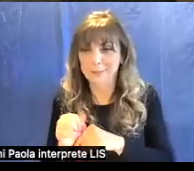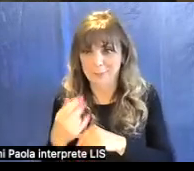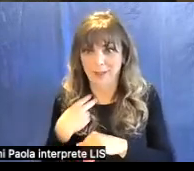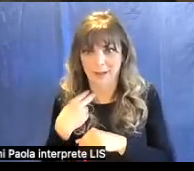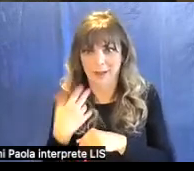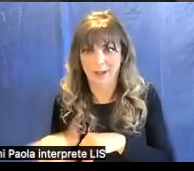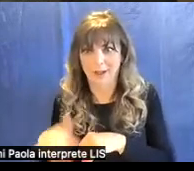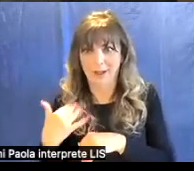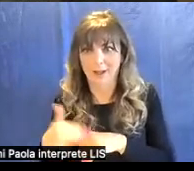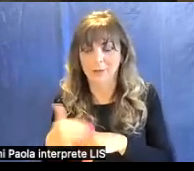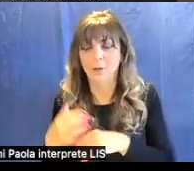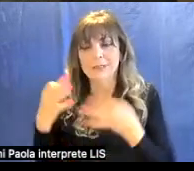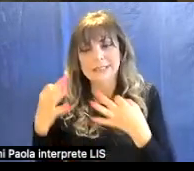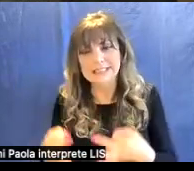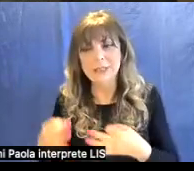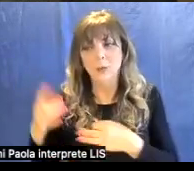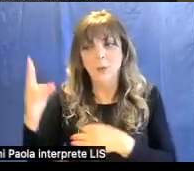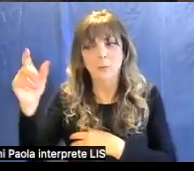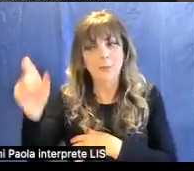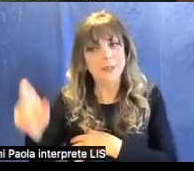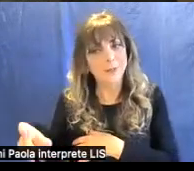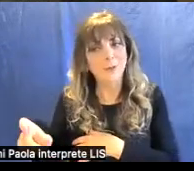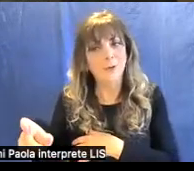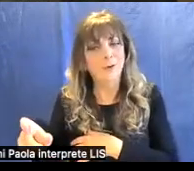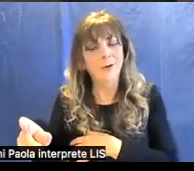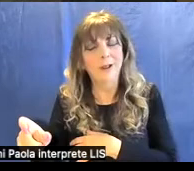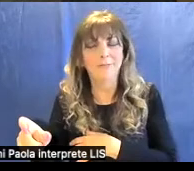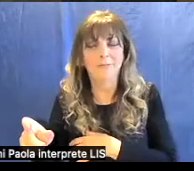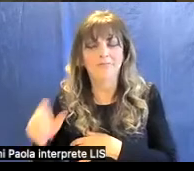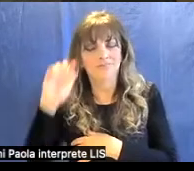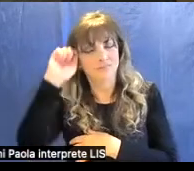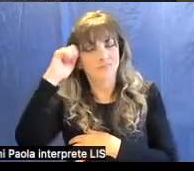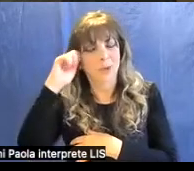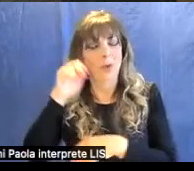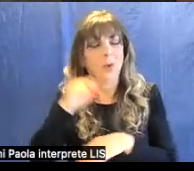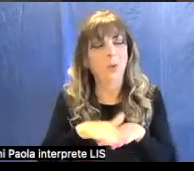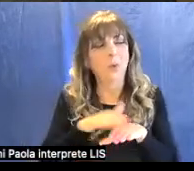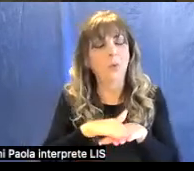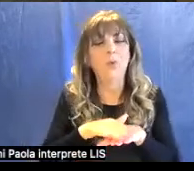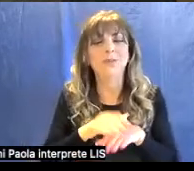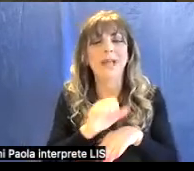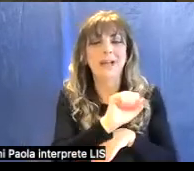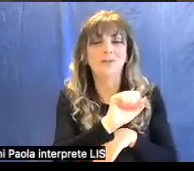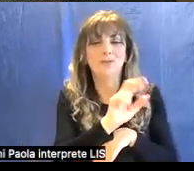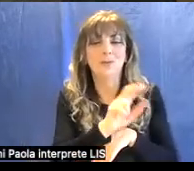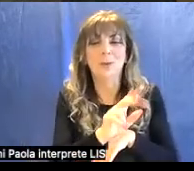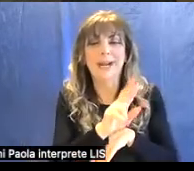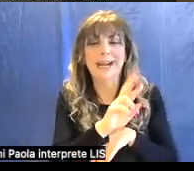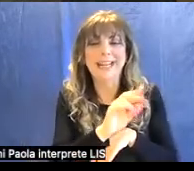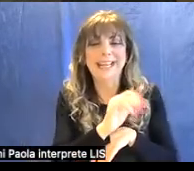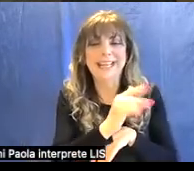che il pittore non non utilizzasse invece l'azzurrite al posto del dell